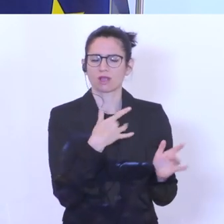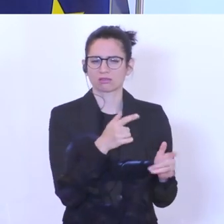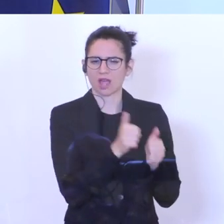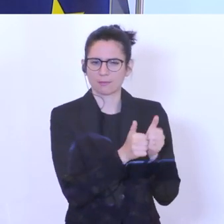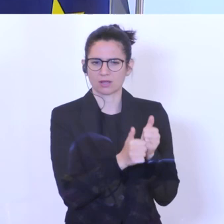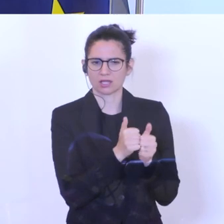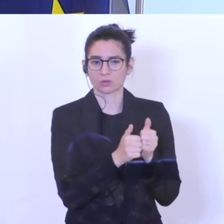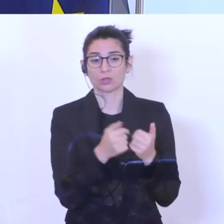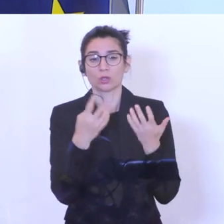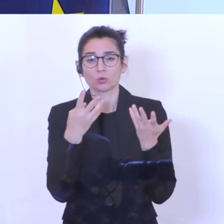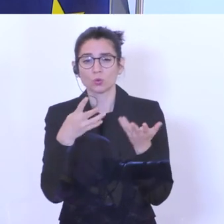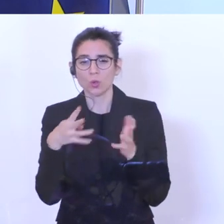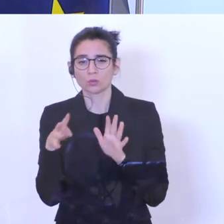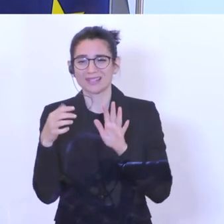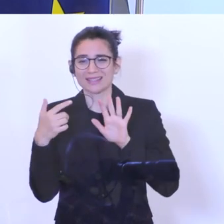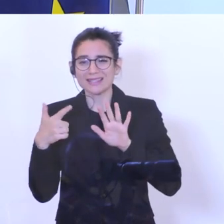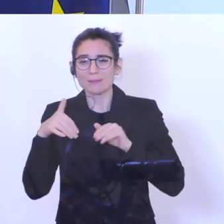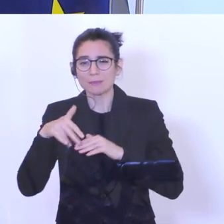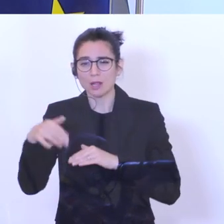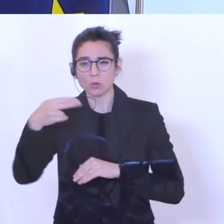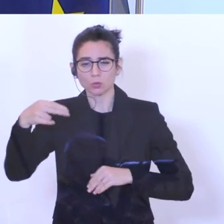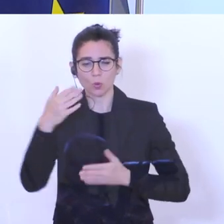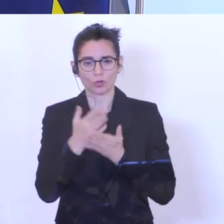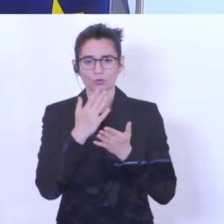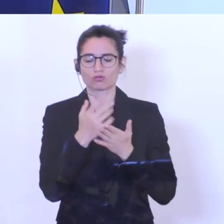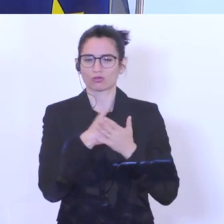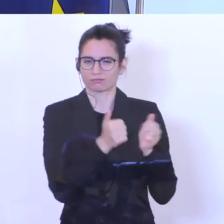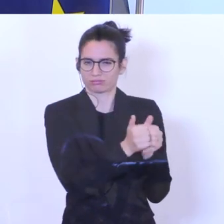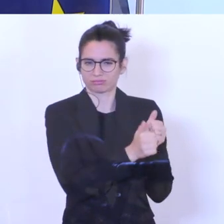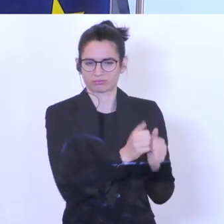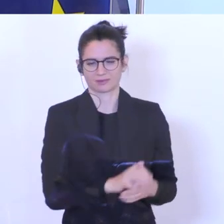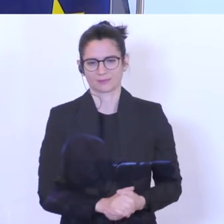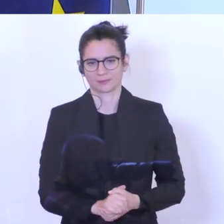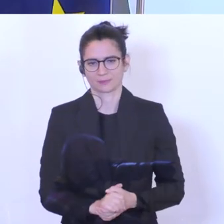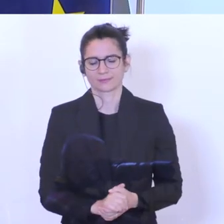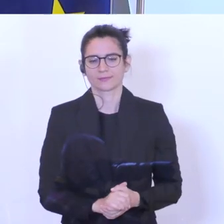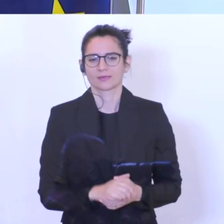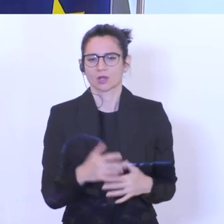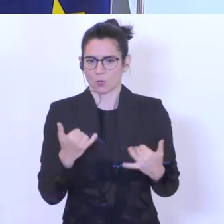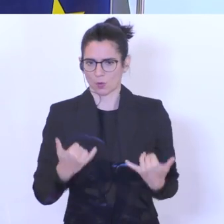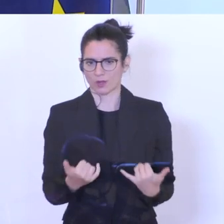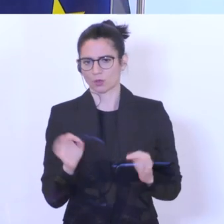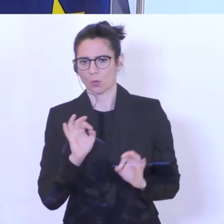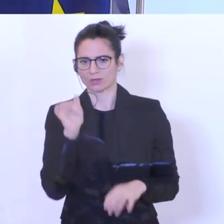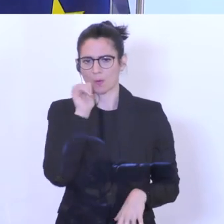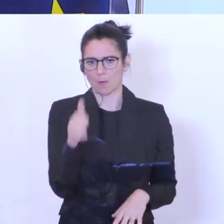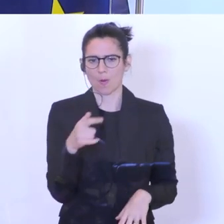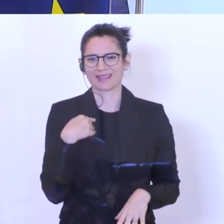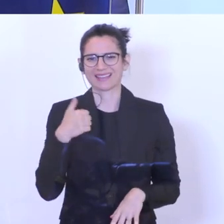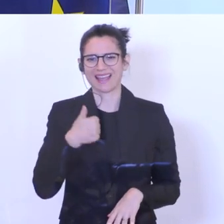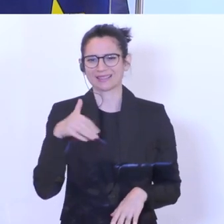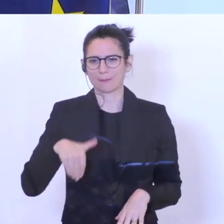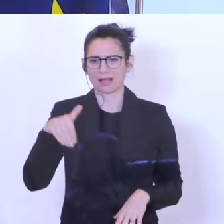Ausmaß von 907 Millionen Euro. Ich rechne damit, wie vorher schon gesagt, dass heute oder morgen die eine